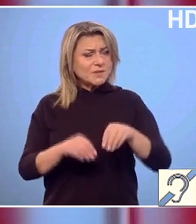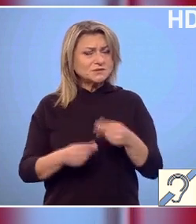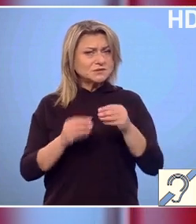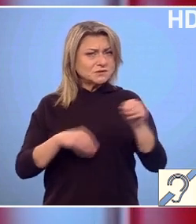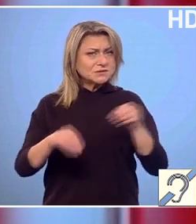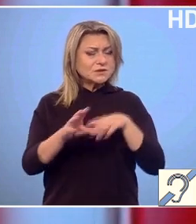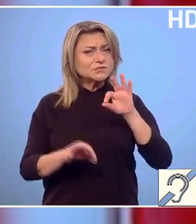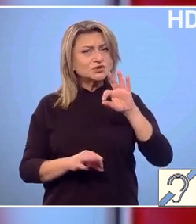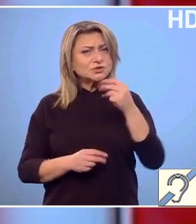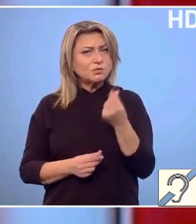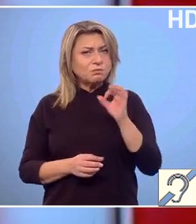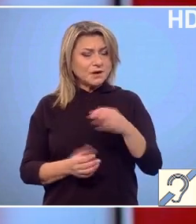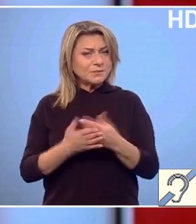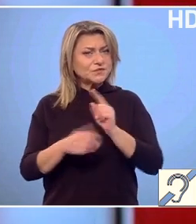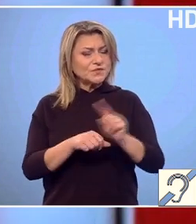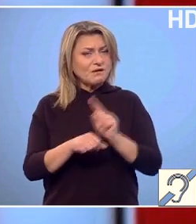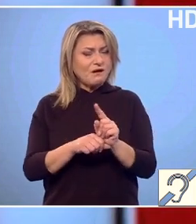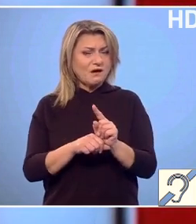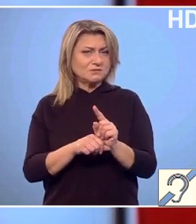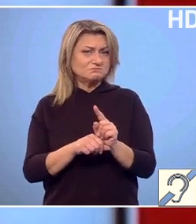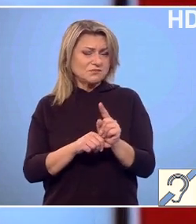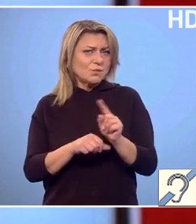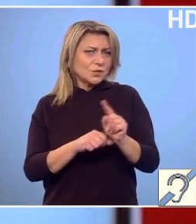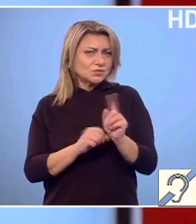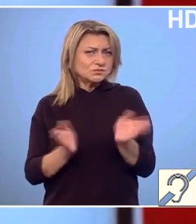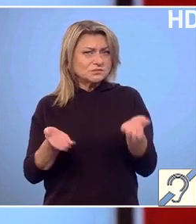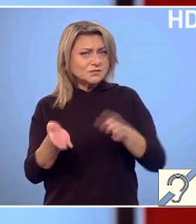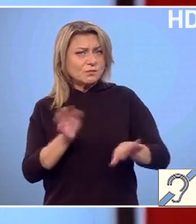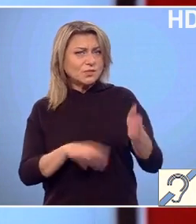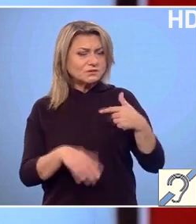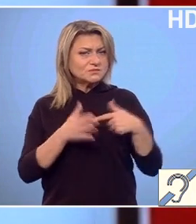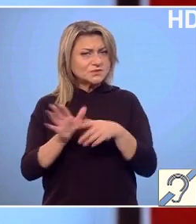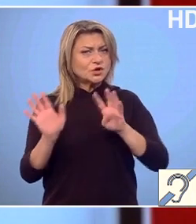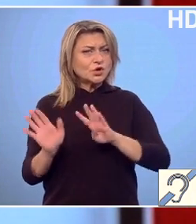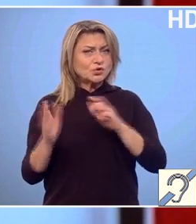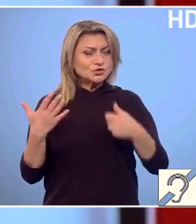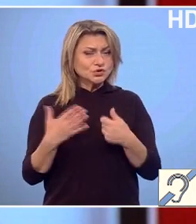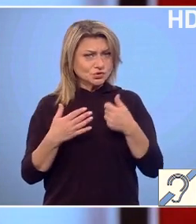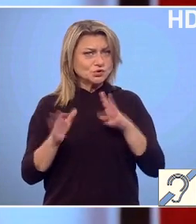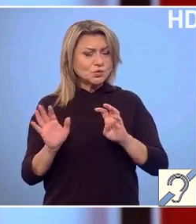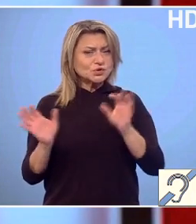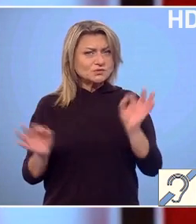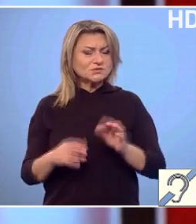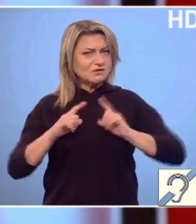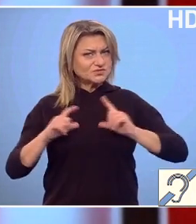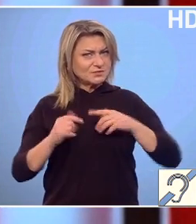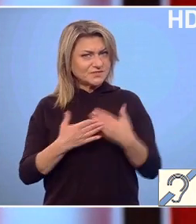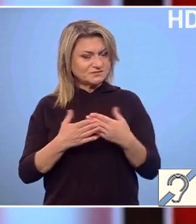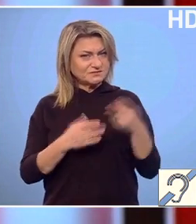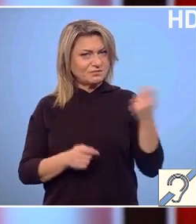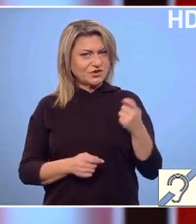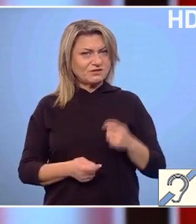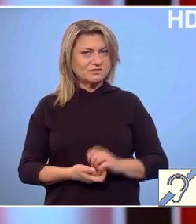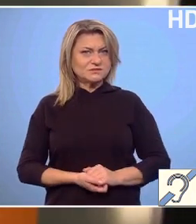în schimb, 50 de bani pentru fiecare produs ambalat. Un studiu realizat recent arată că 90% dintre românii așteaptă cu nerăbdare acest proiect.